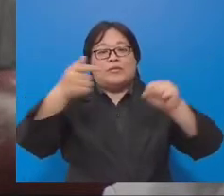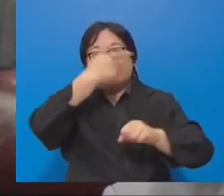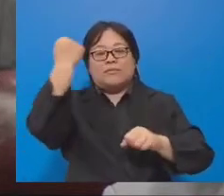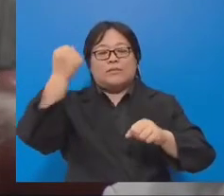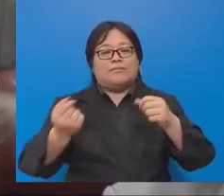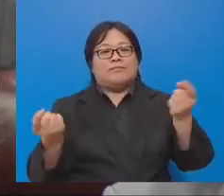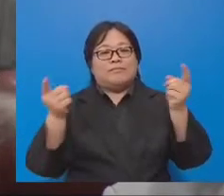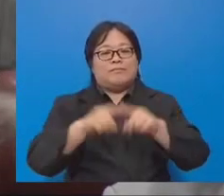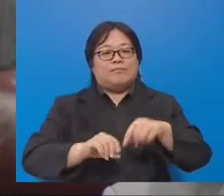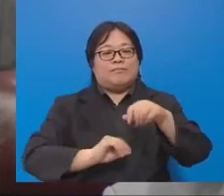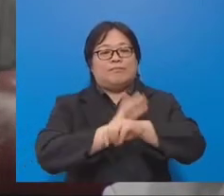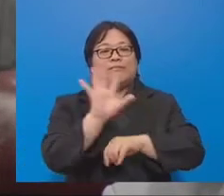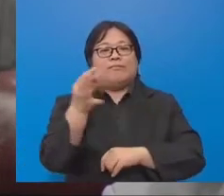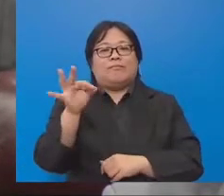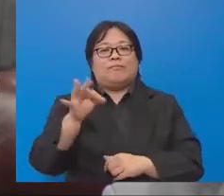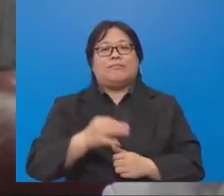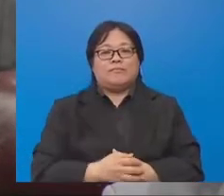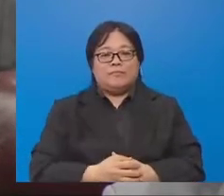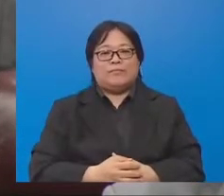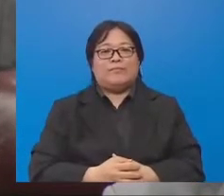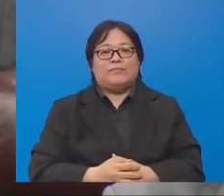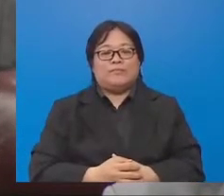penurunan wabak COVID-19.